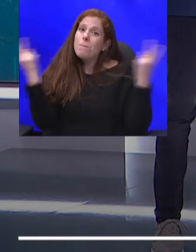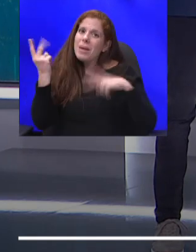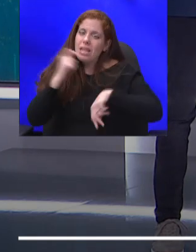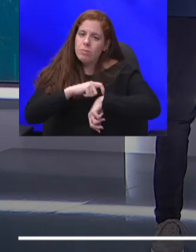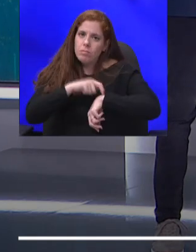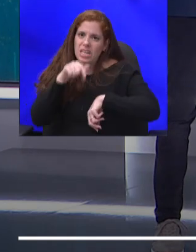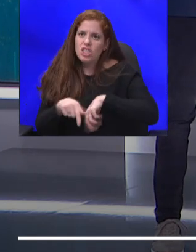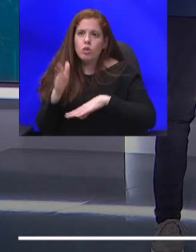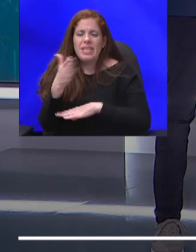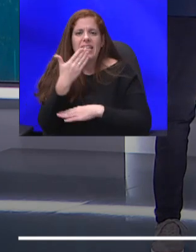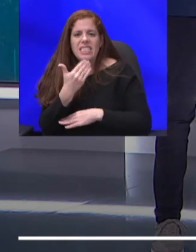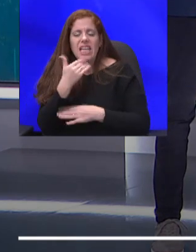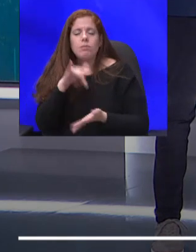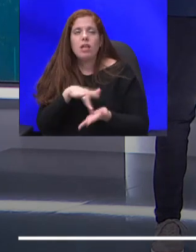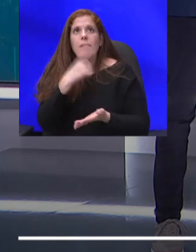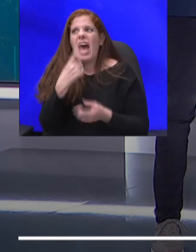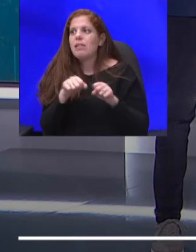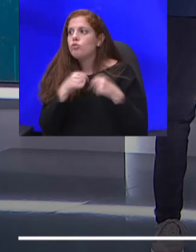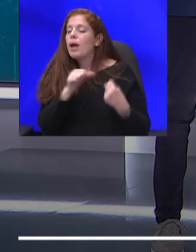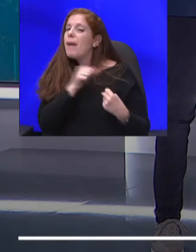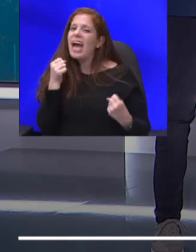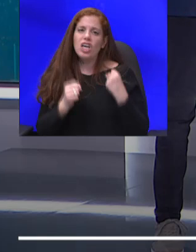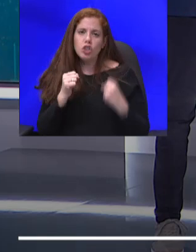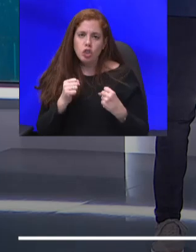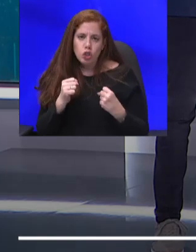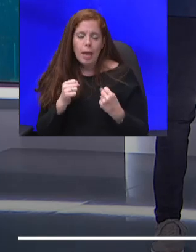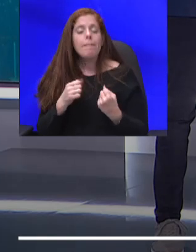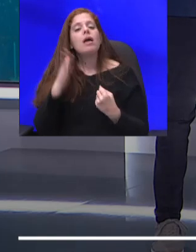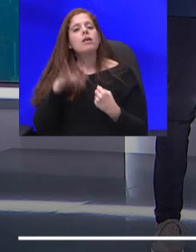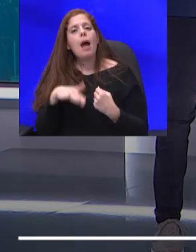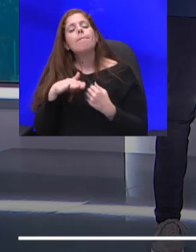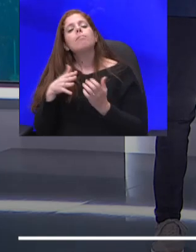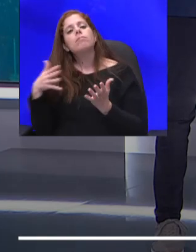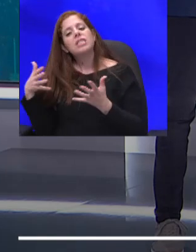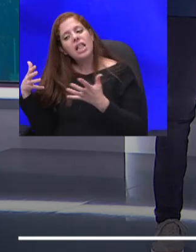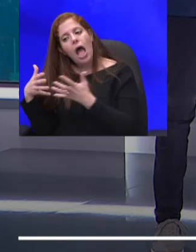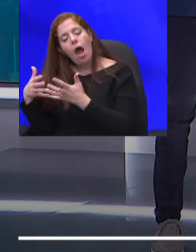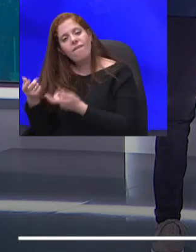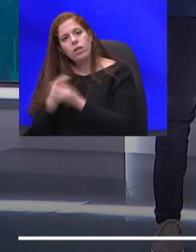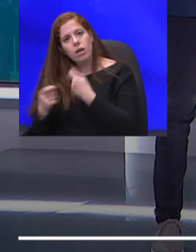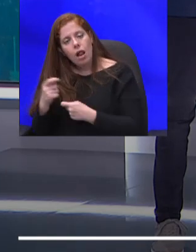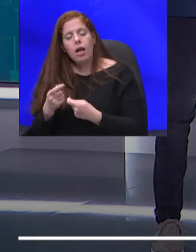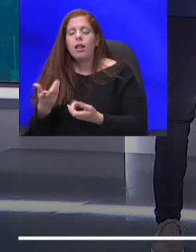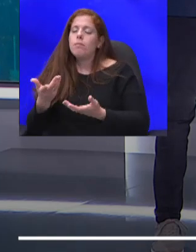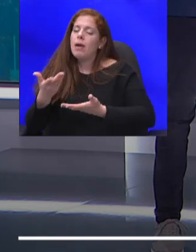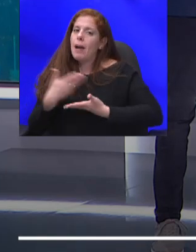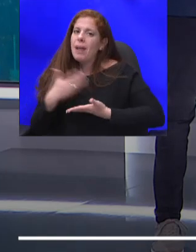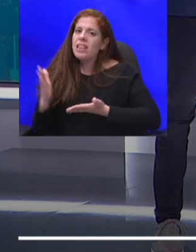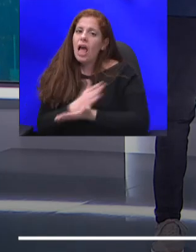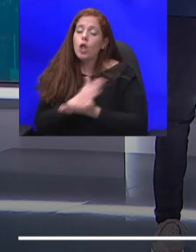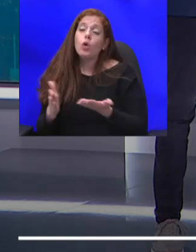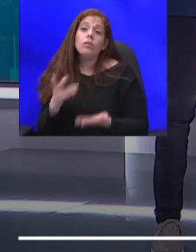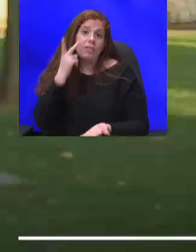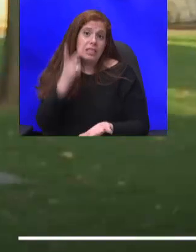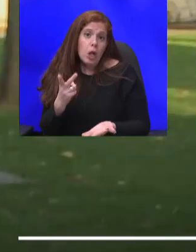המשברים הכי חמורים בתולדותיה גם בצד הכלכלי חברתי במוקדי קבלת ההחלטות ותסתכלו על מה שעושה משרד